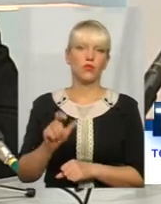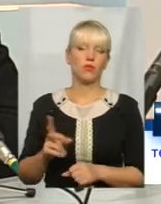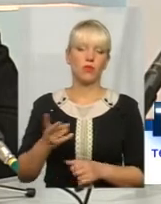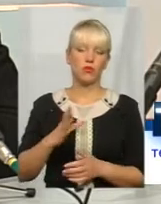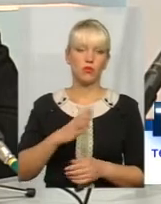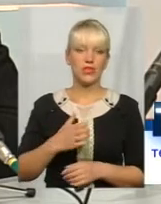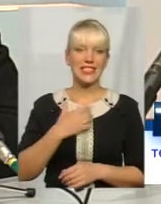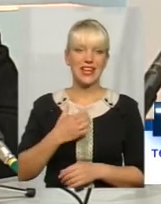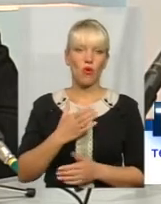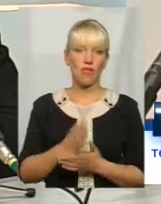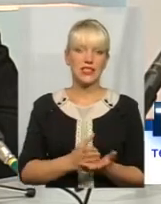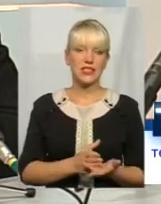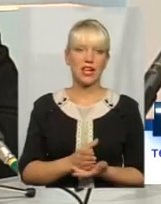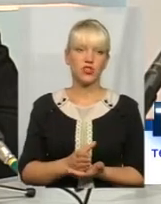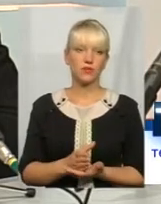страховий стаж.